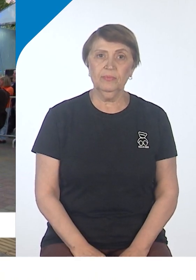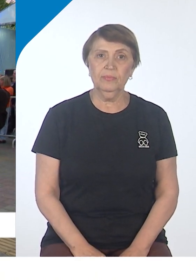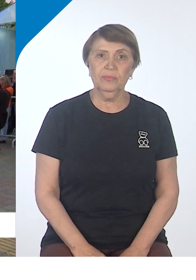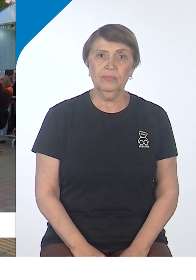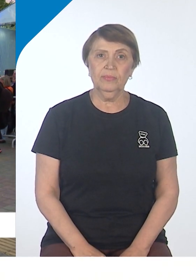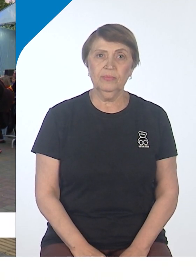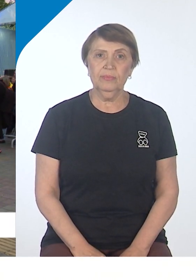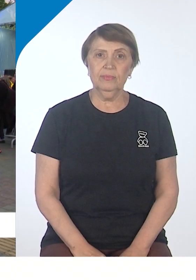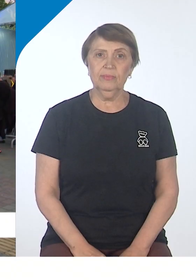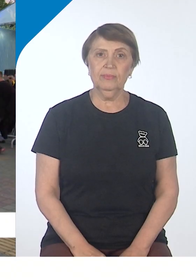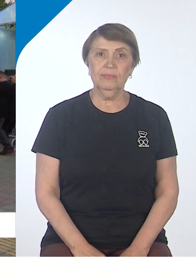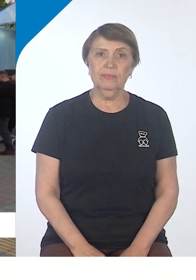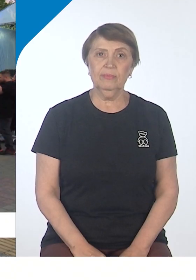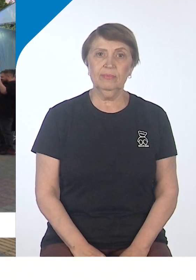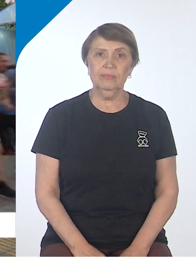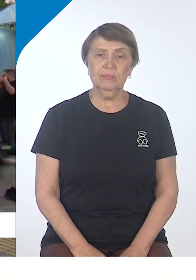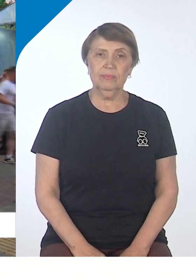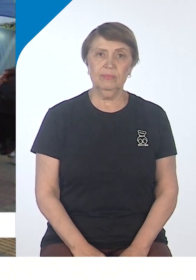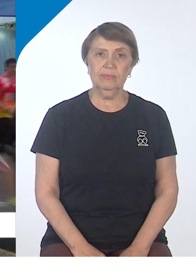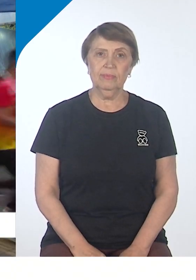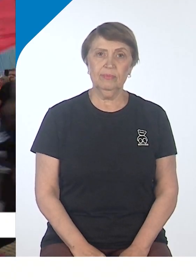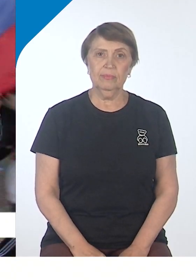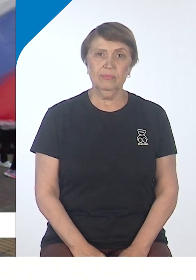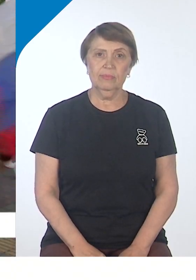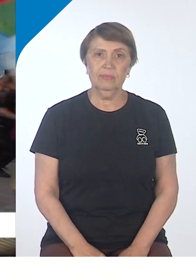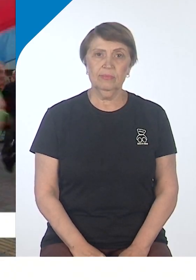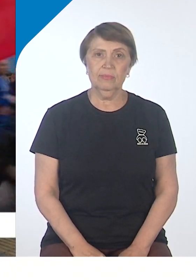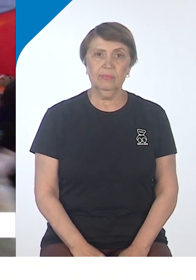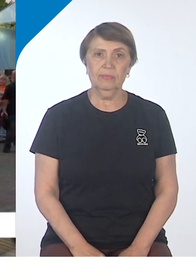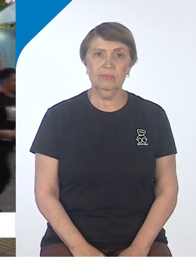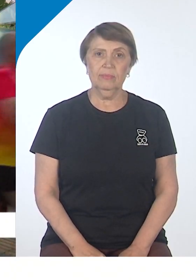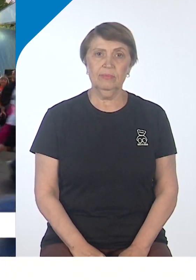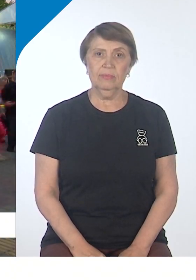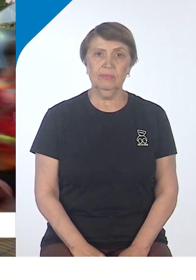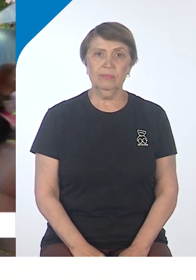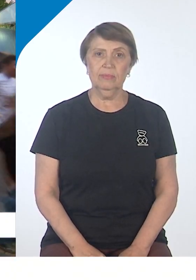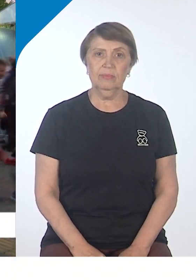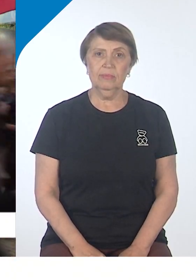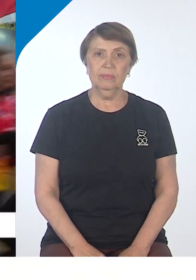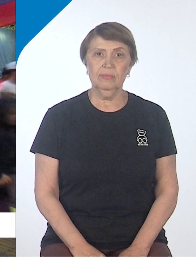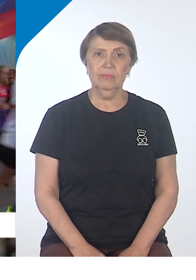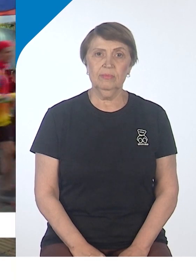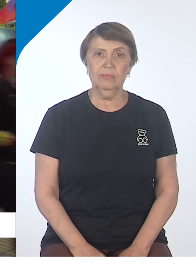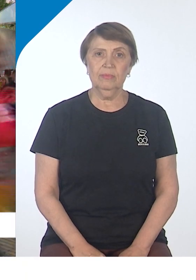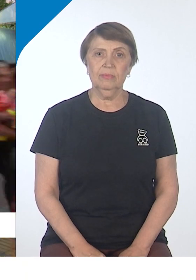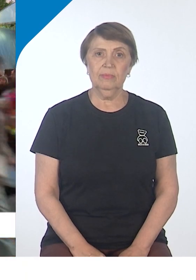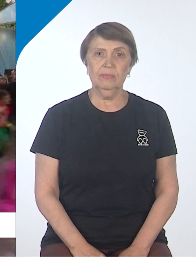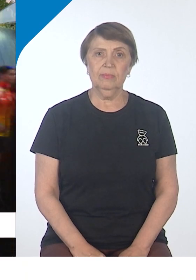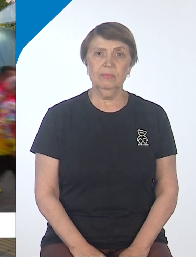нашему патриотическому забегу. Встречи, давайте, поддержим участникам. Всех удачи!